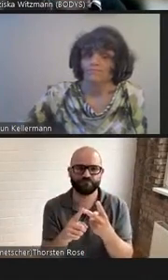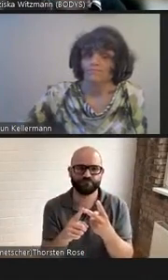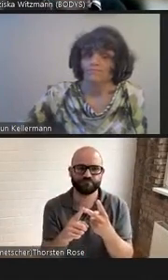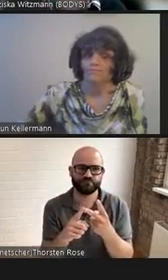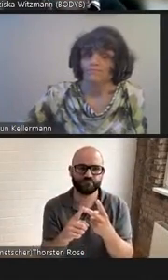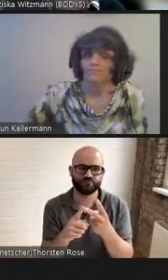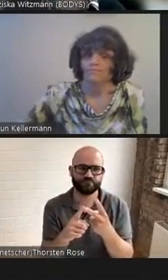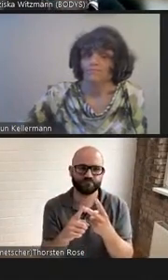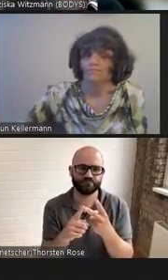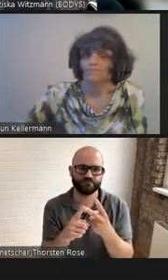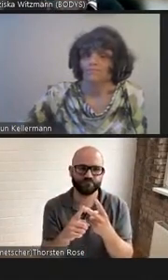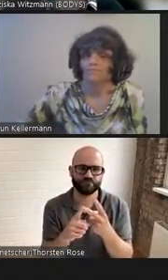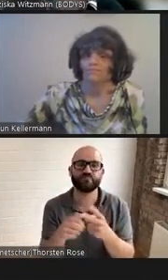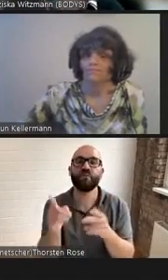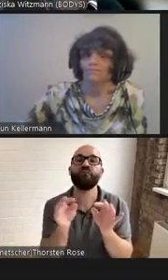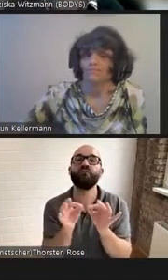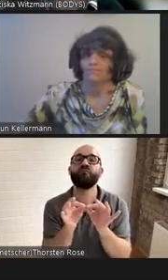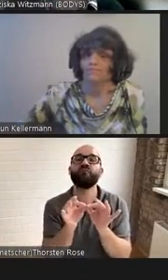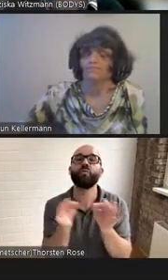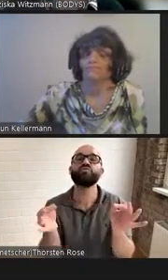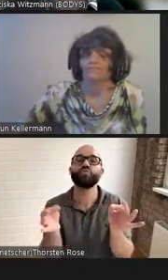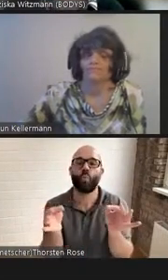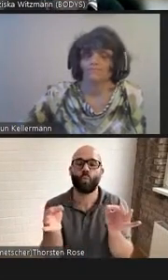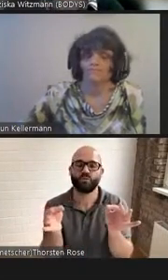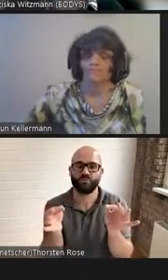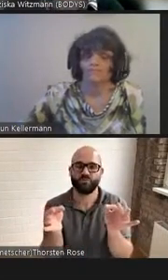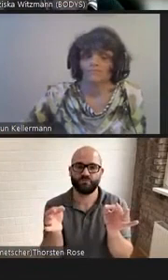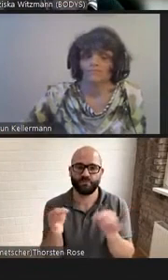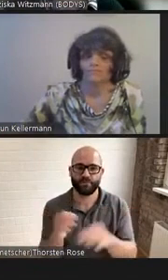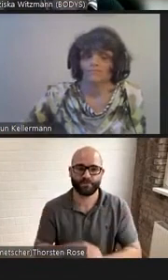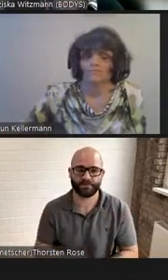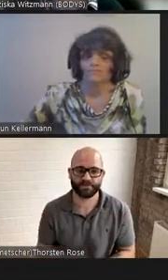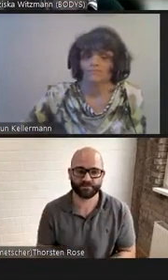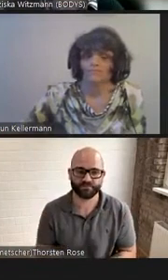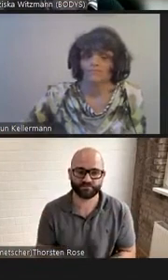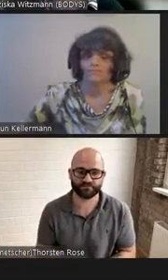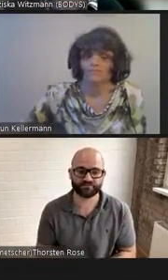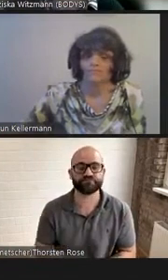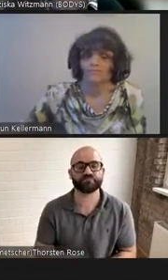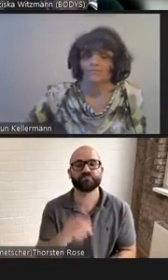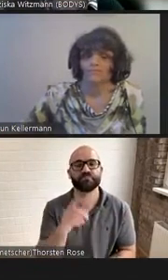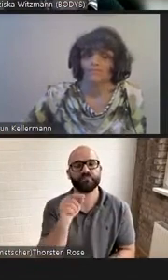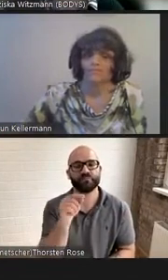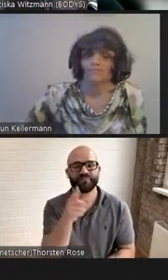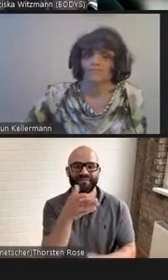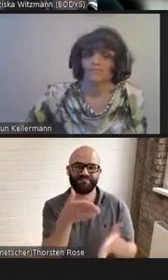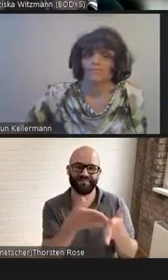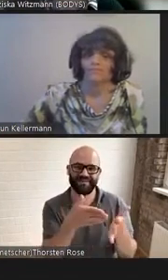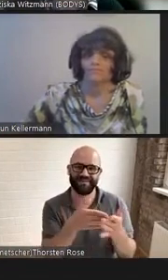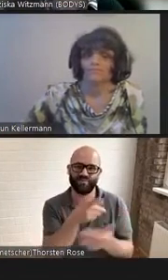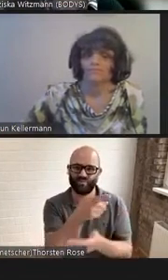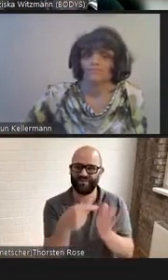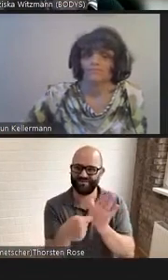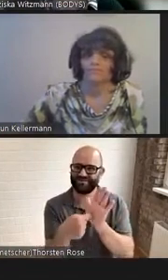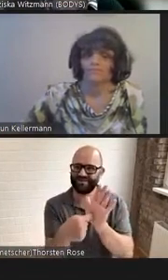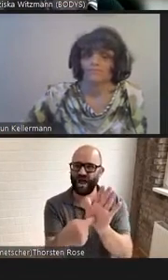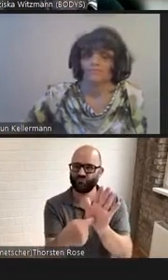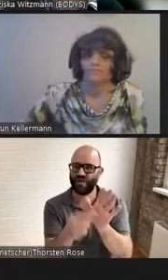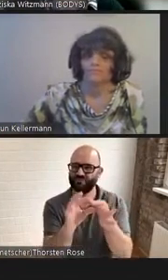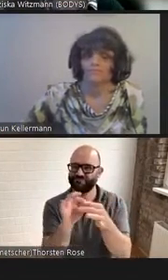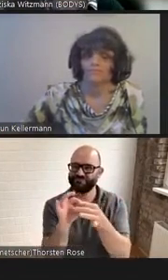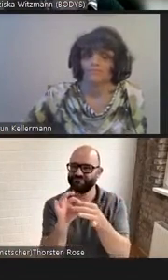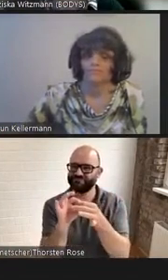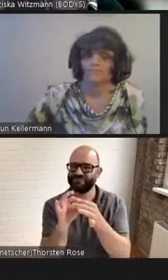Funktion der Darstellung von Behinderung in literarischen Texten.